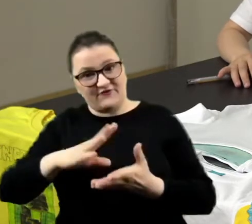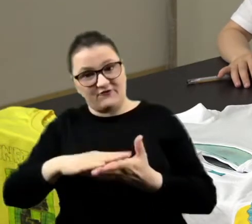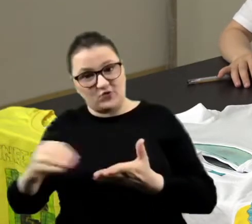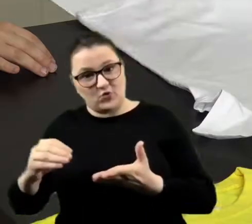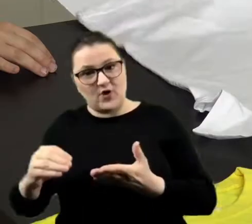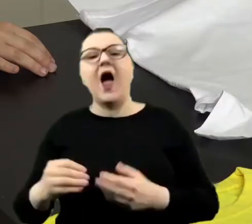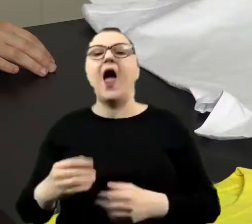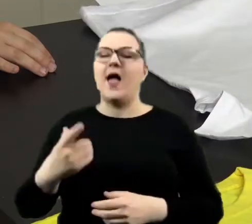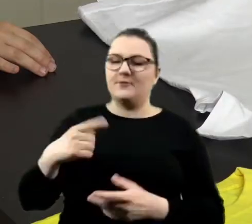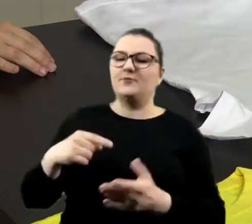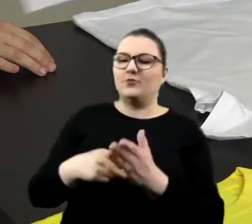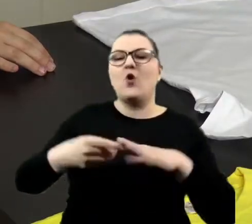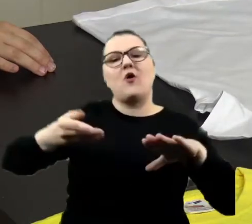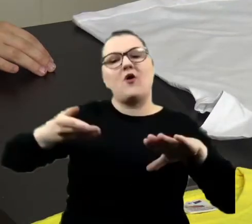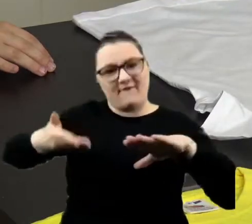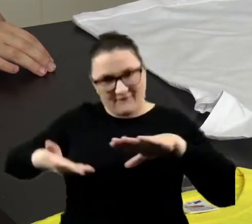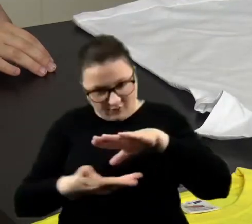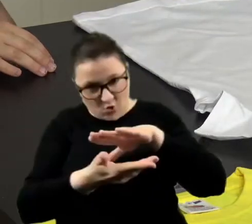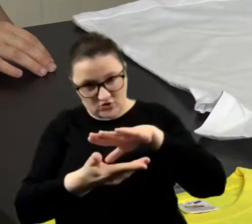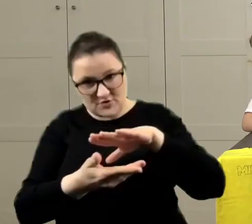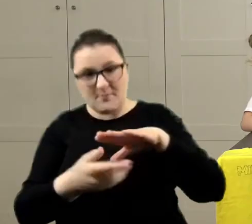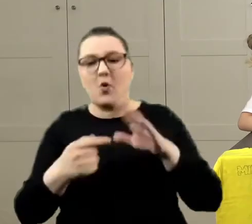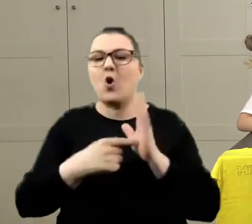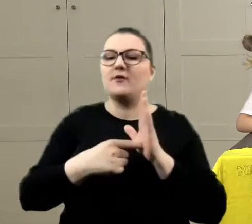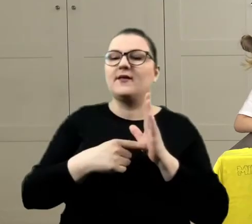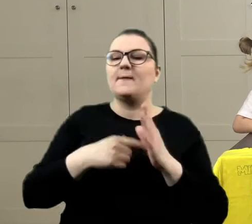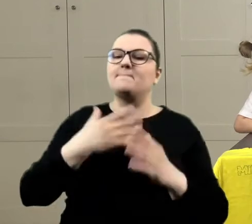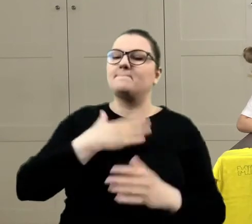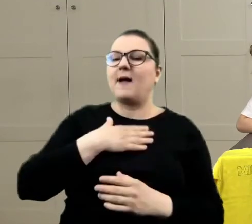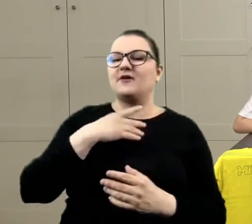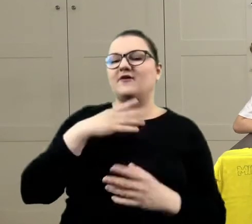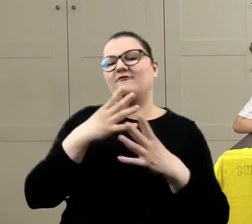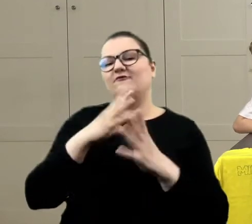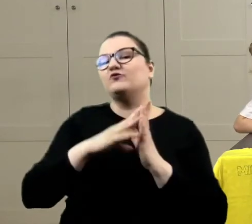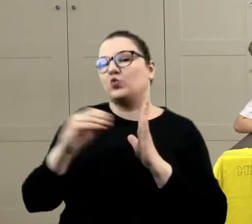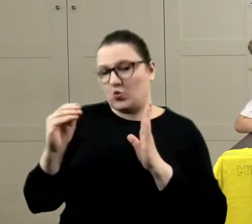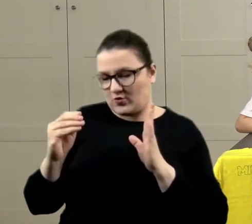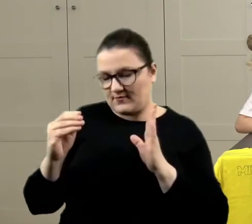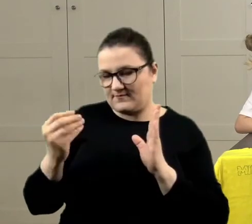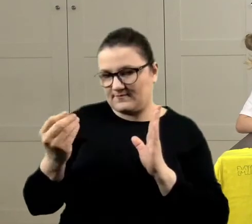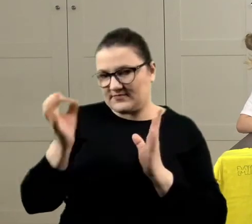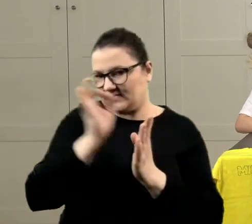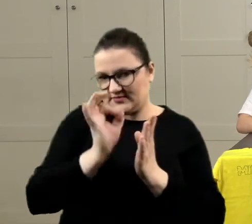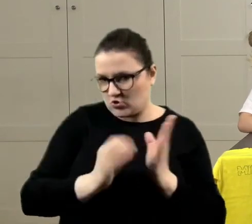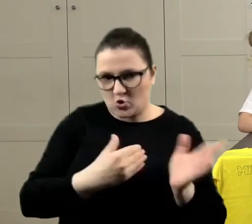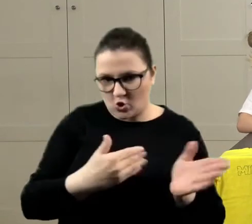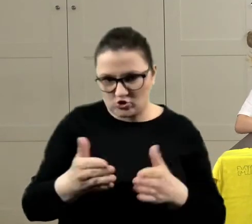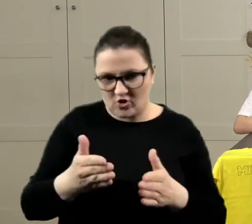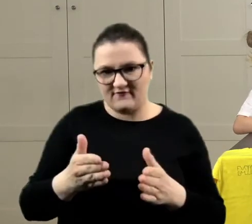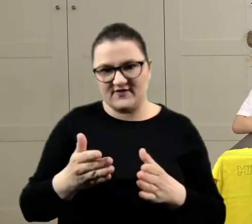włożyć tutaj, tak? Słuchajcie, bo tutaj narysowałyśmy nasz wzór. Wzór jest dosyć